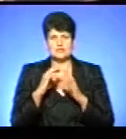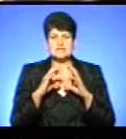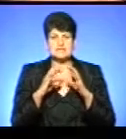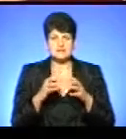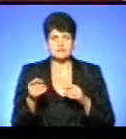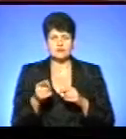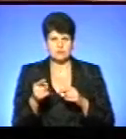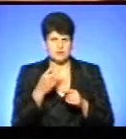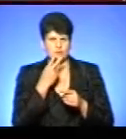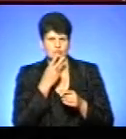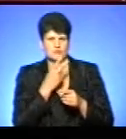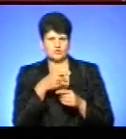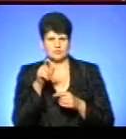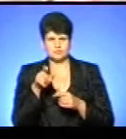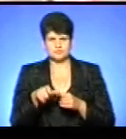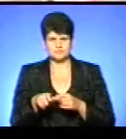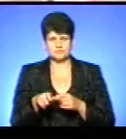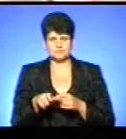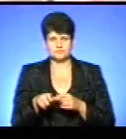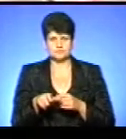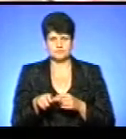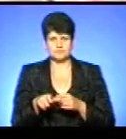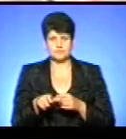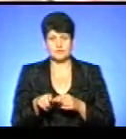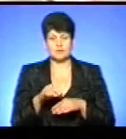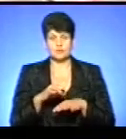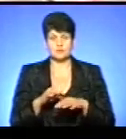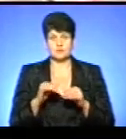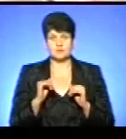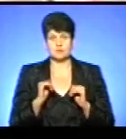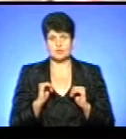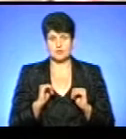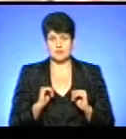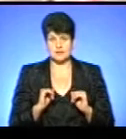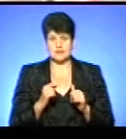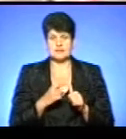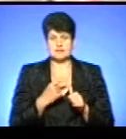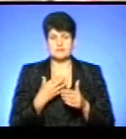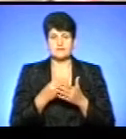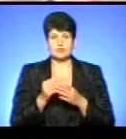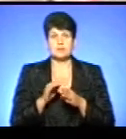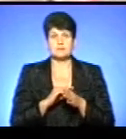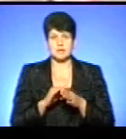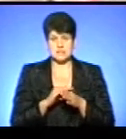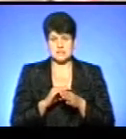Тернополі, де помітили підозрюваного. Входився досить спокійно, назвав своє прізвище.